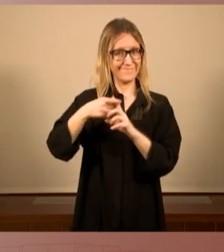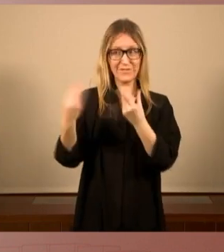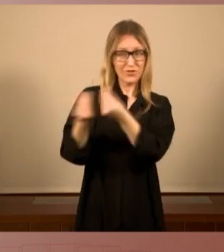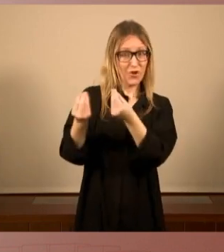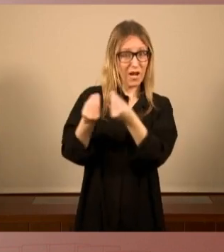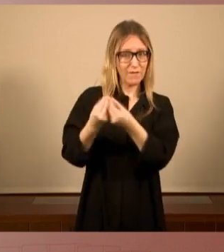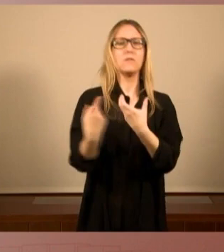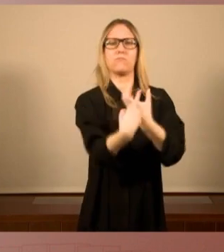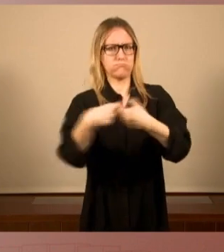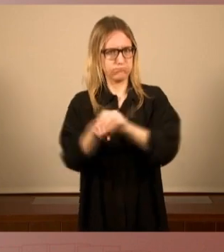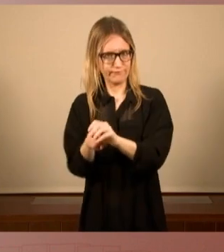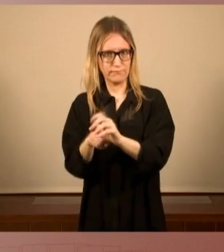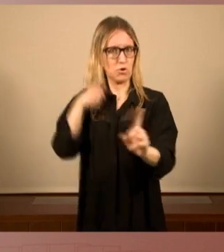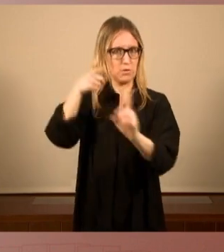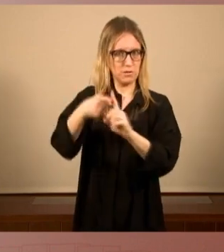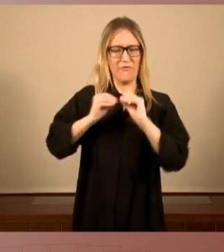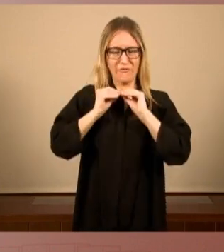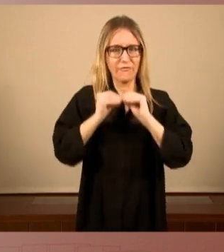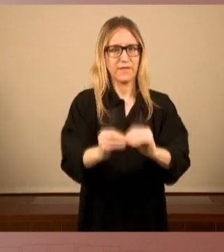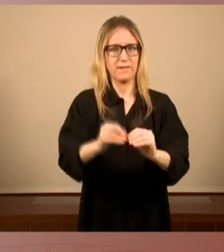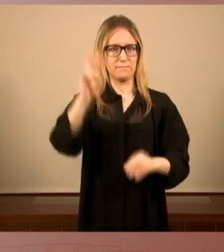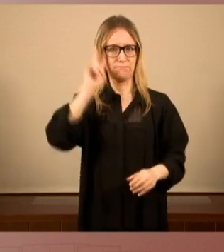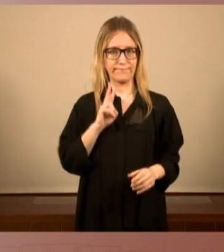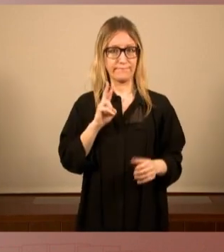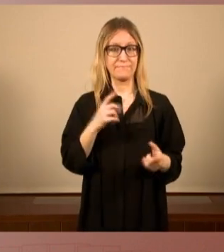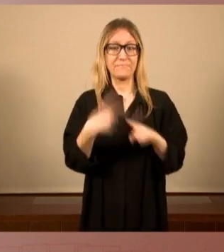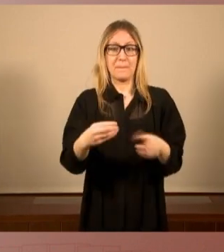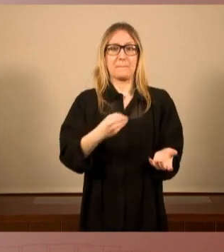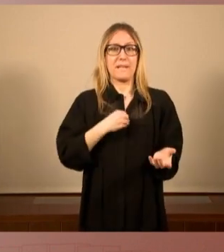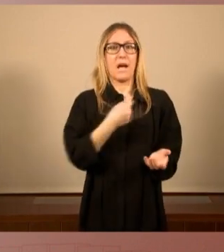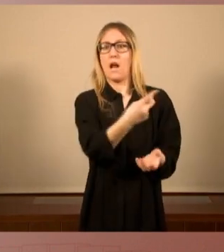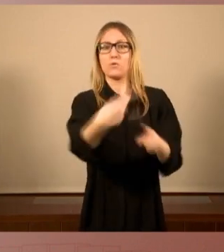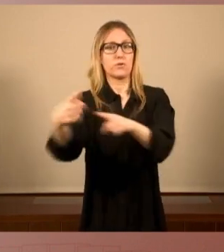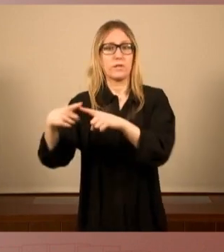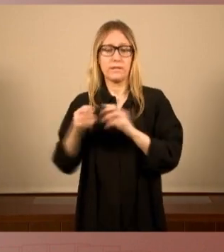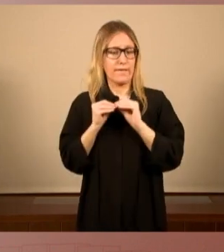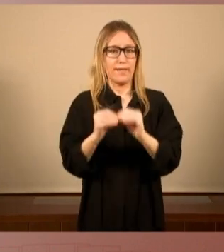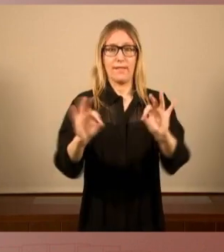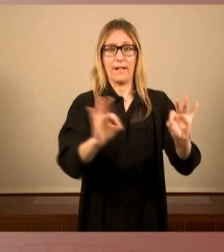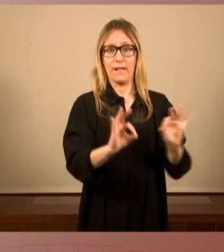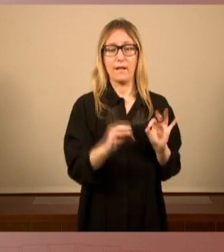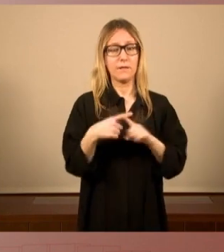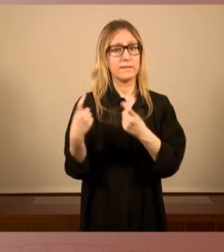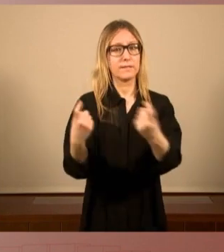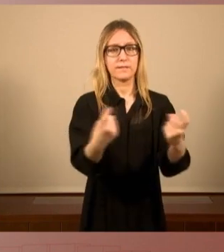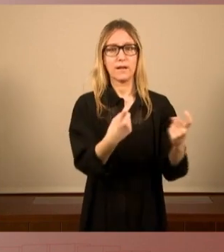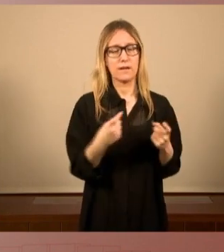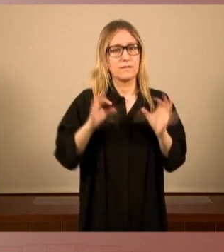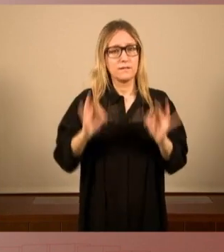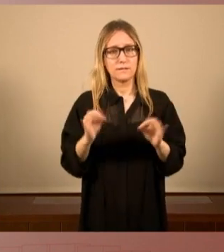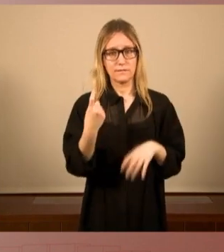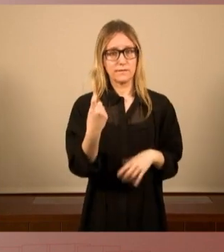lamentem que d'altres no els tinguin fets perquè creiem que es necessita prendre aquesta